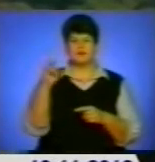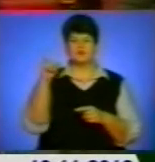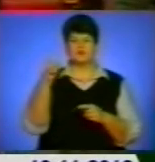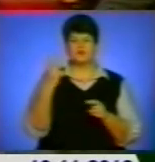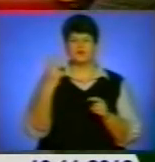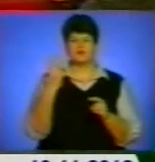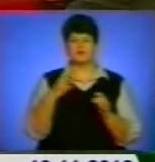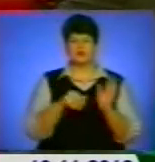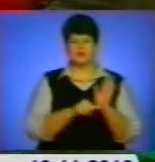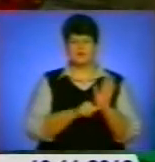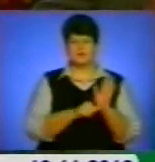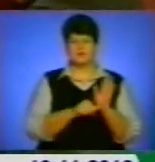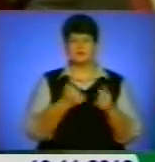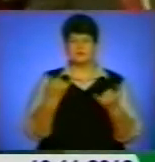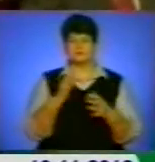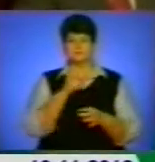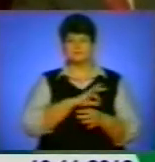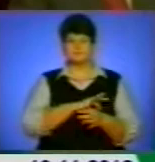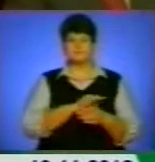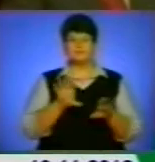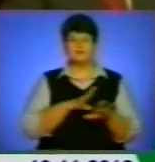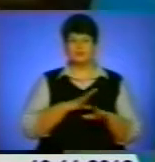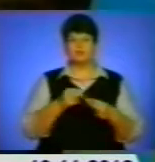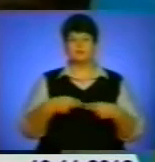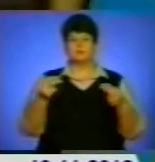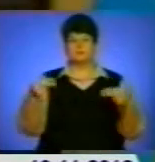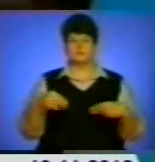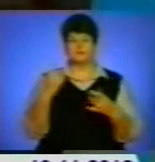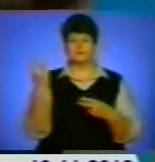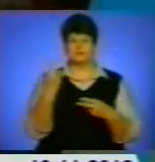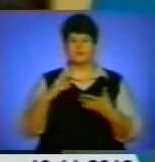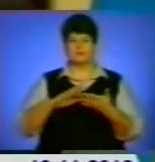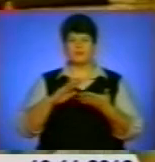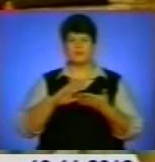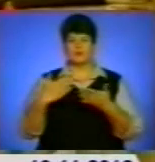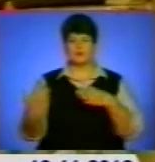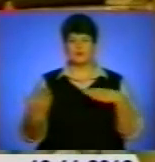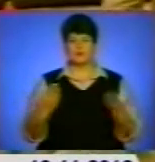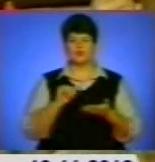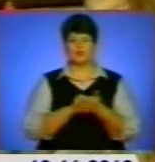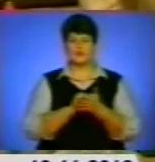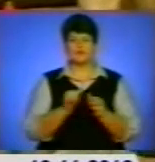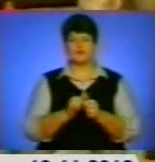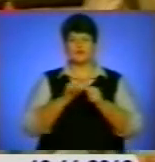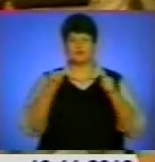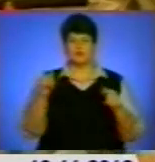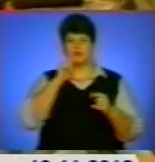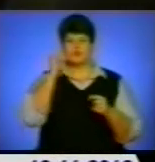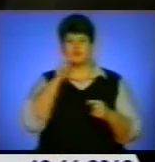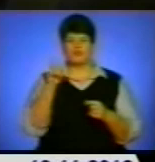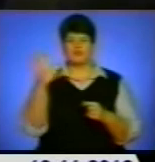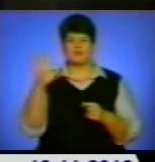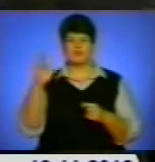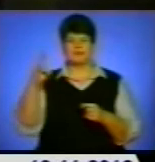Під час візиту Азарова до В'єтнаму було підписано низку двосторонніх документів, які розширюють українсько-вєтнамські відносини. Також